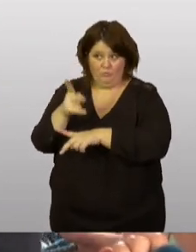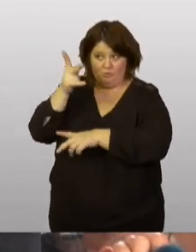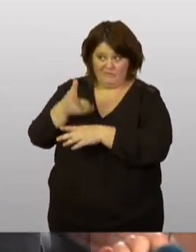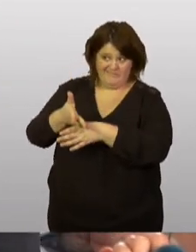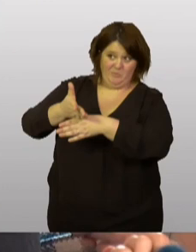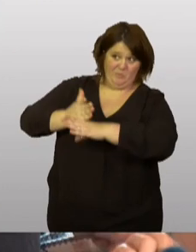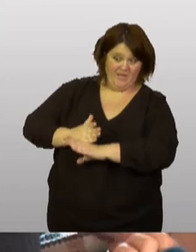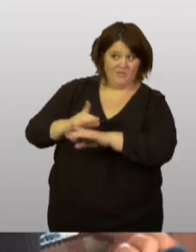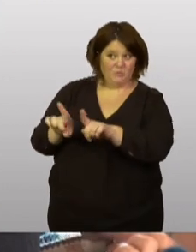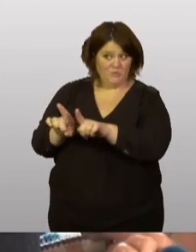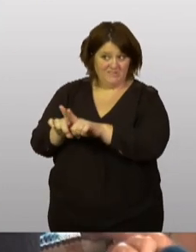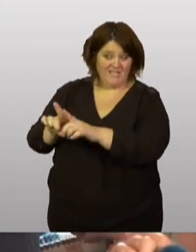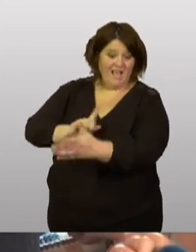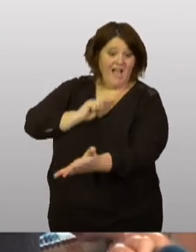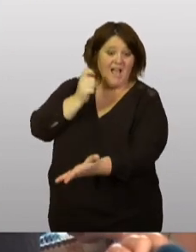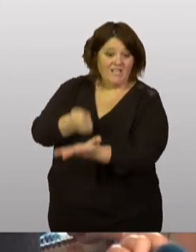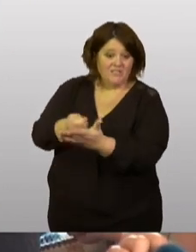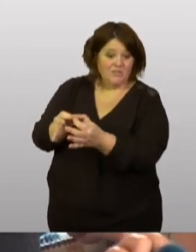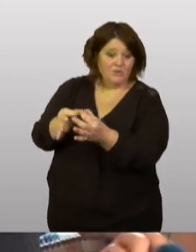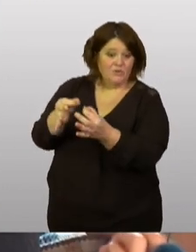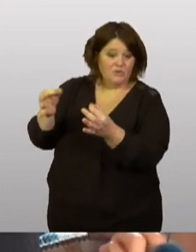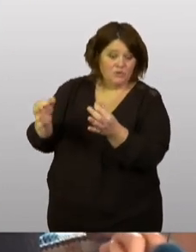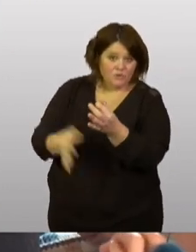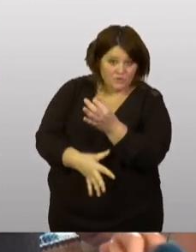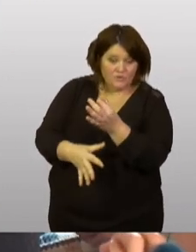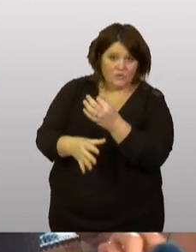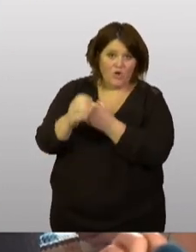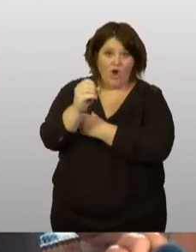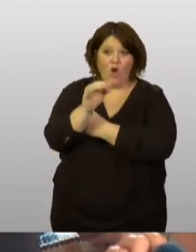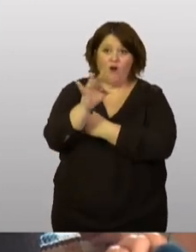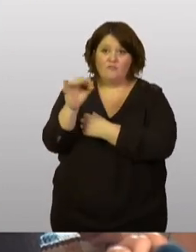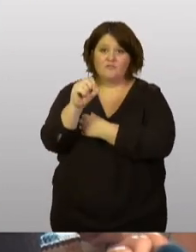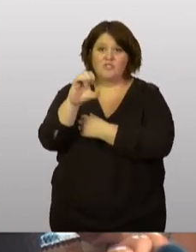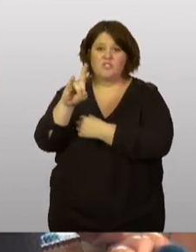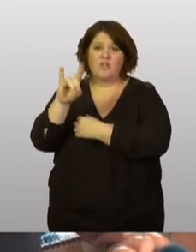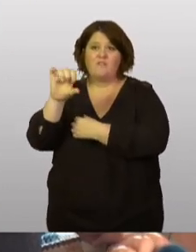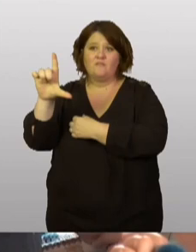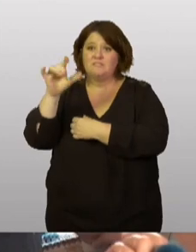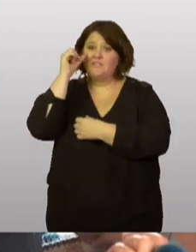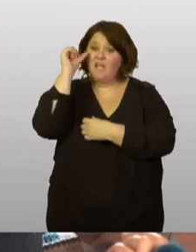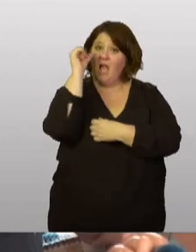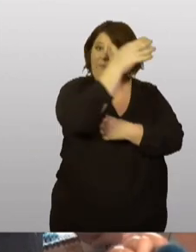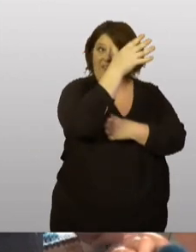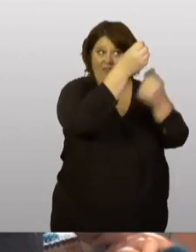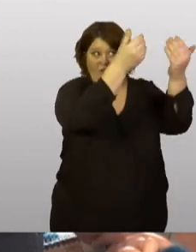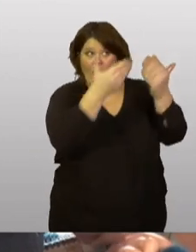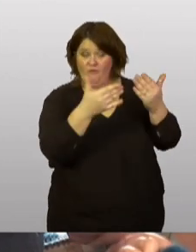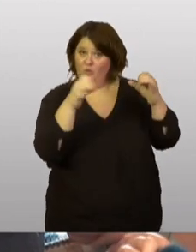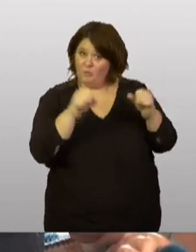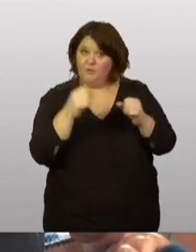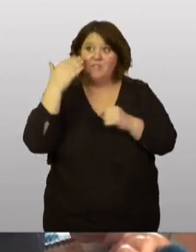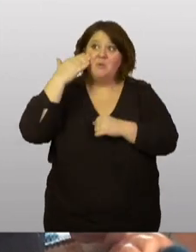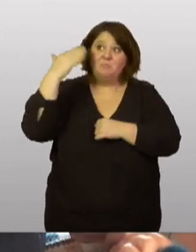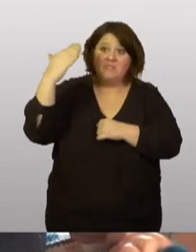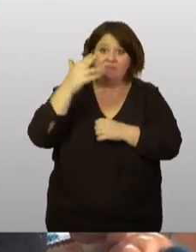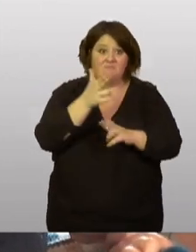aussi acheter des solutions off the shelf, comme disent les Allemands, donc des solutions américaines, si jamais il y a